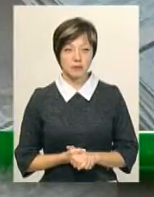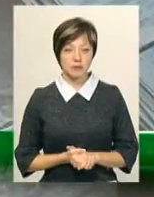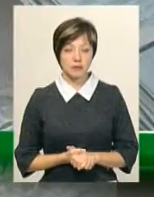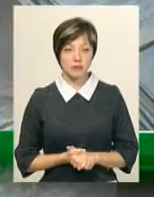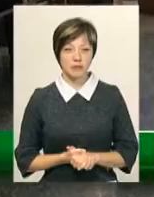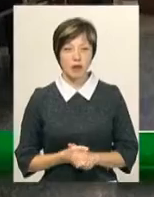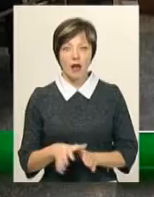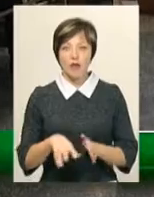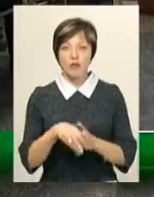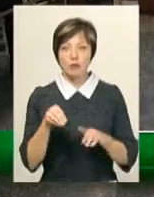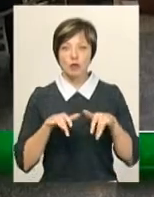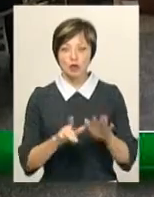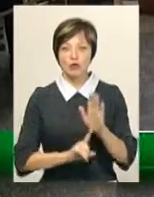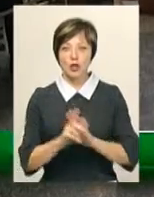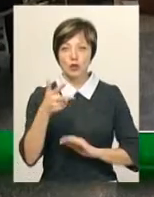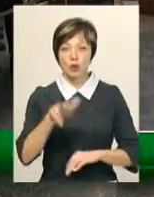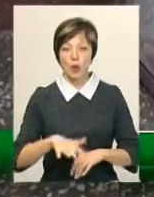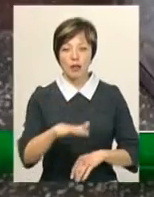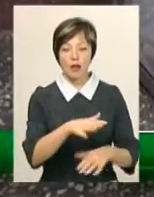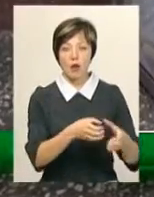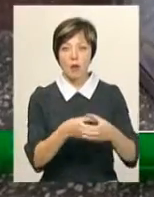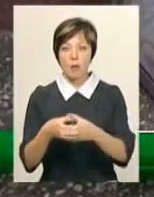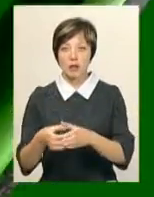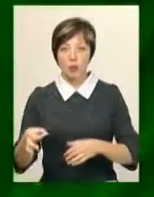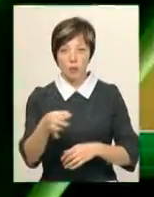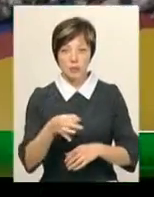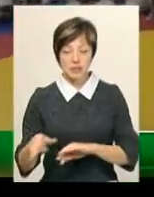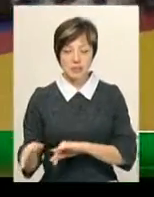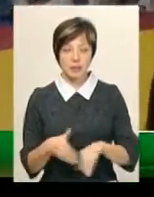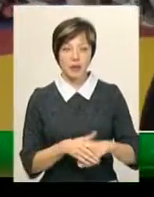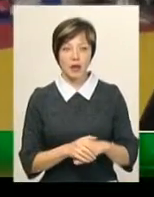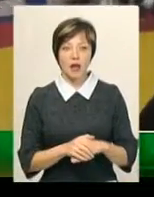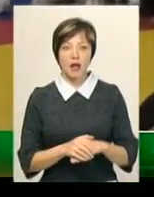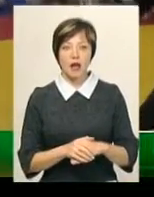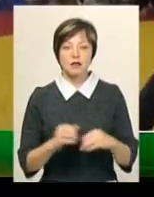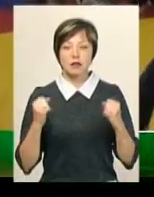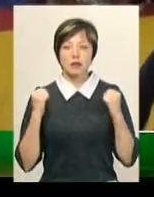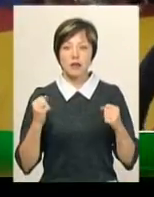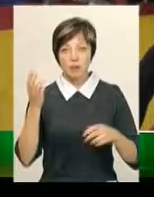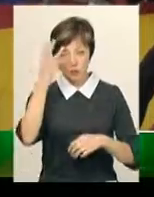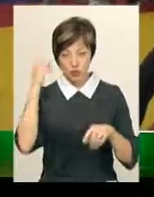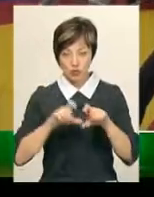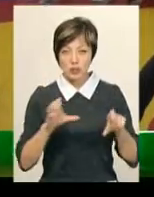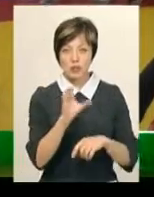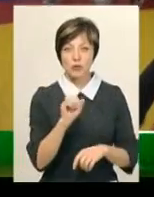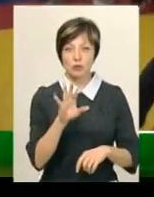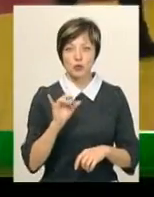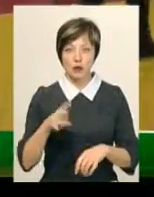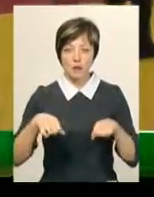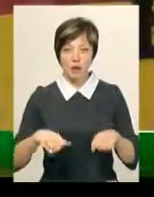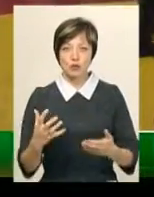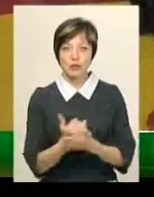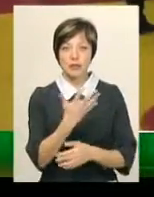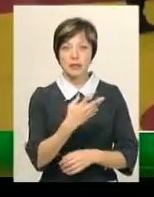Виборчий процес розпочався у трьох тергромадах Хмельниччини. Вихованці Хмельницької спортивної школи «Самсон право» здобули